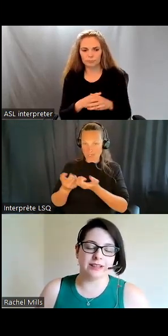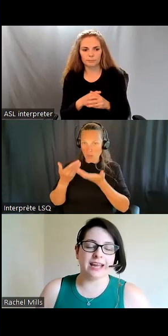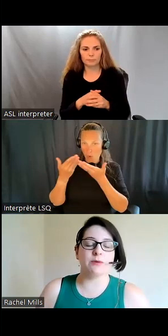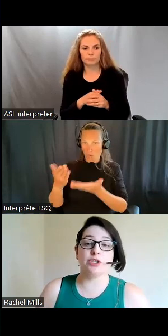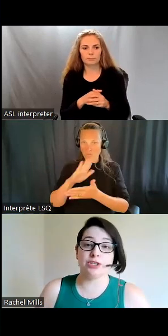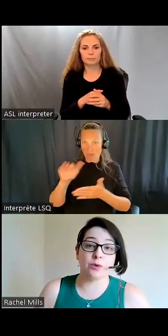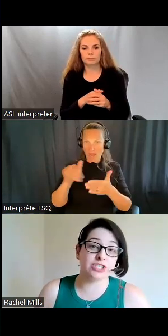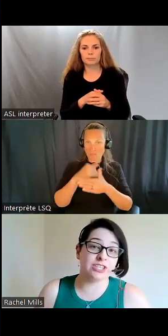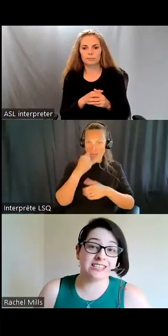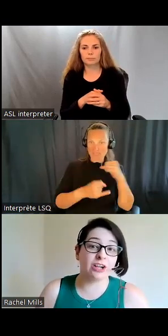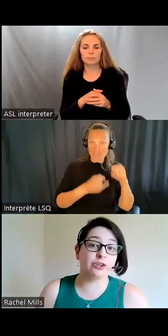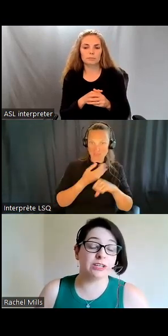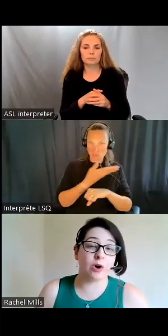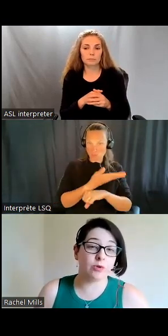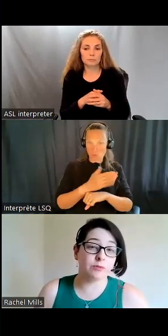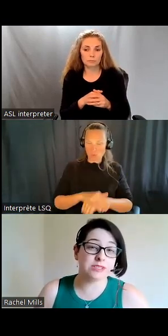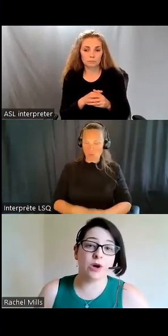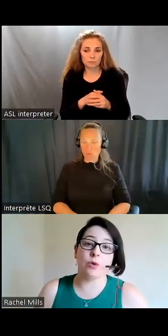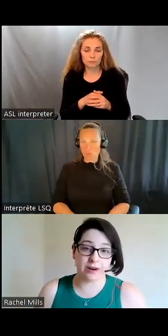est-ce qu'on inclut